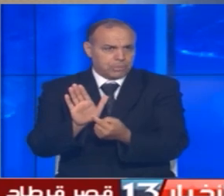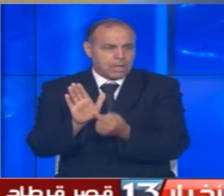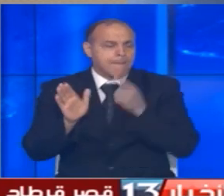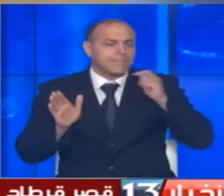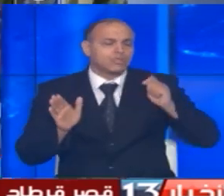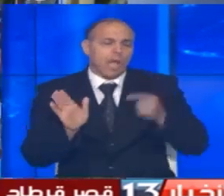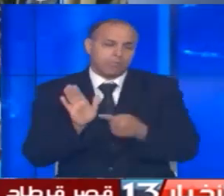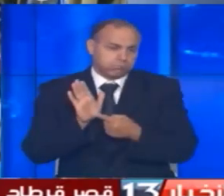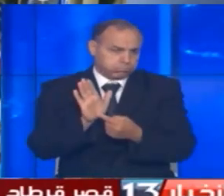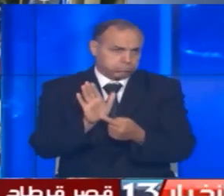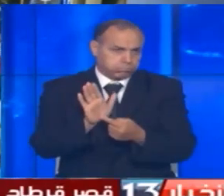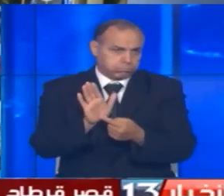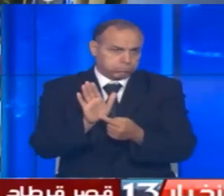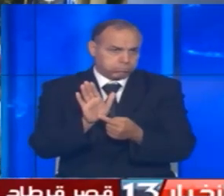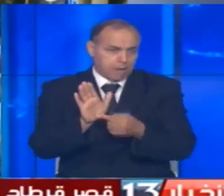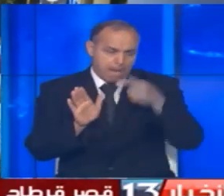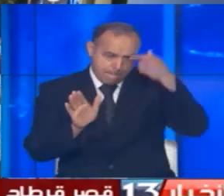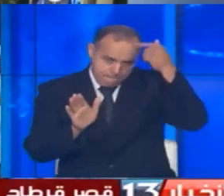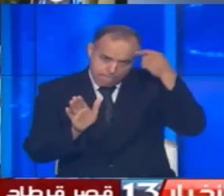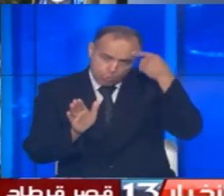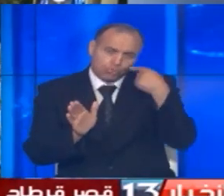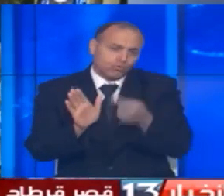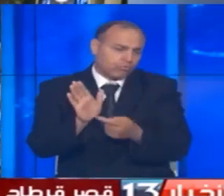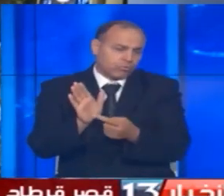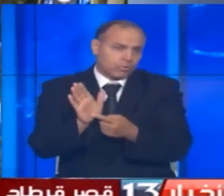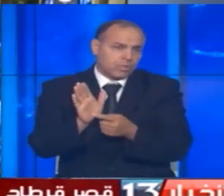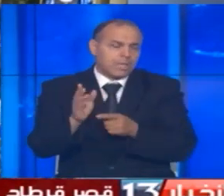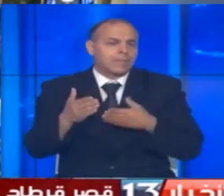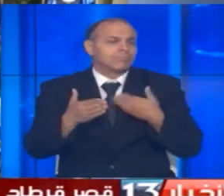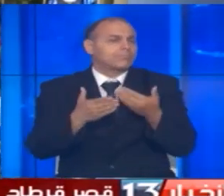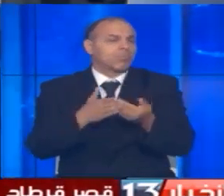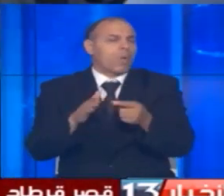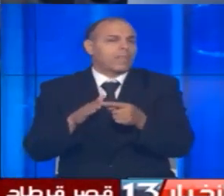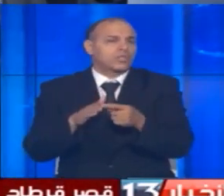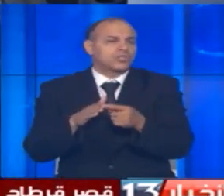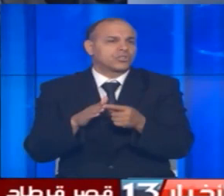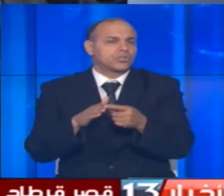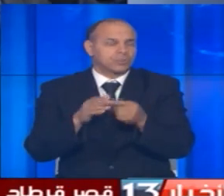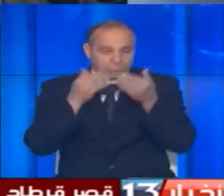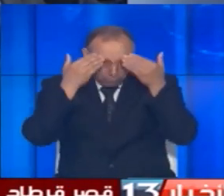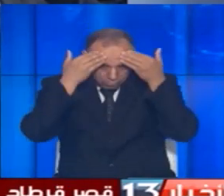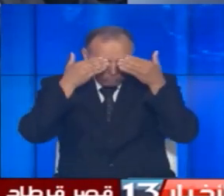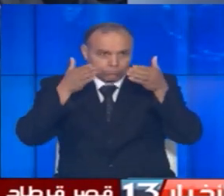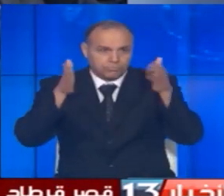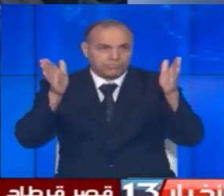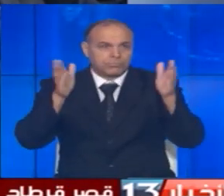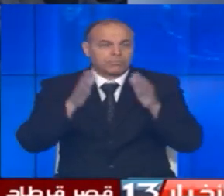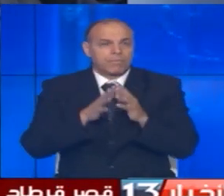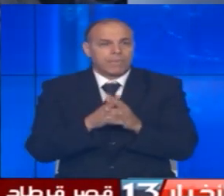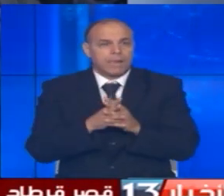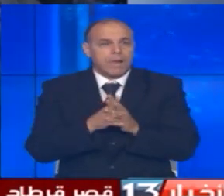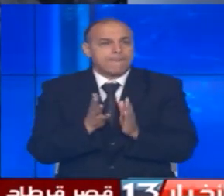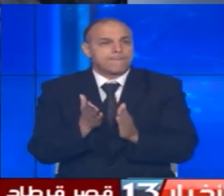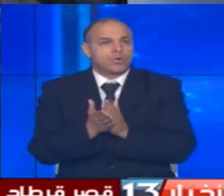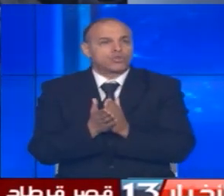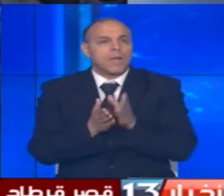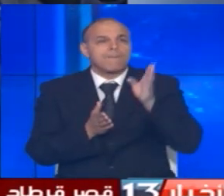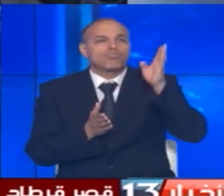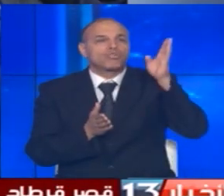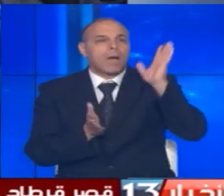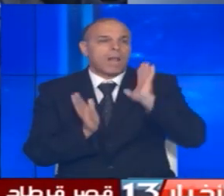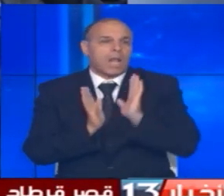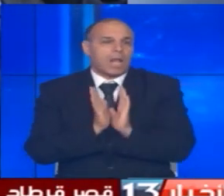مجلس نواب الشعب وإن شاء الله يقع النظر فيه بغاية التفتح لأن هذا مشروع مستقبل